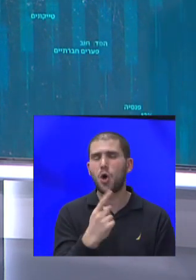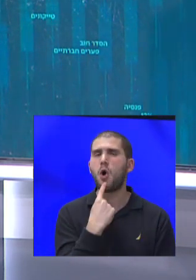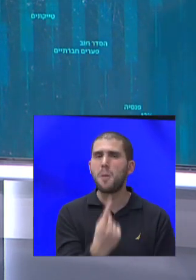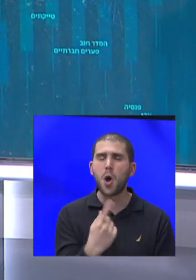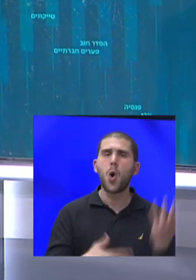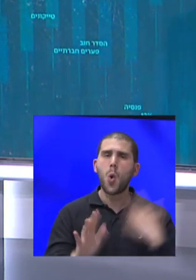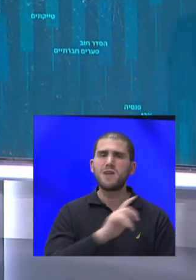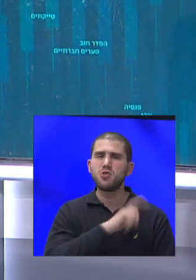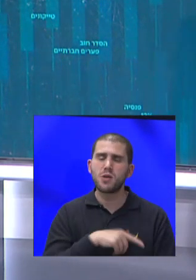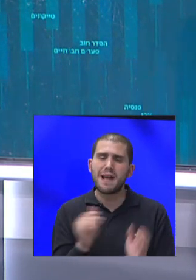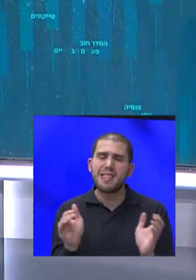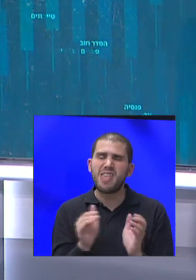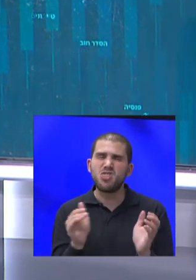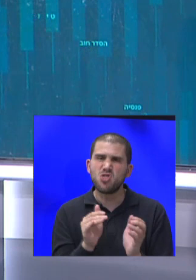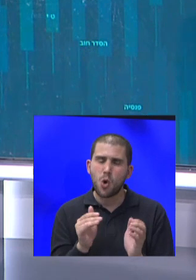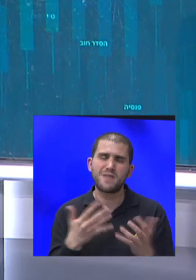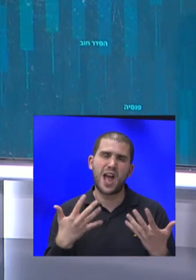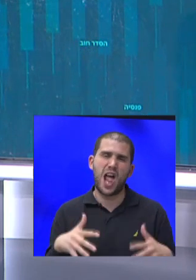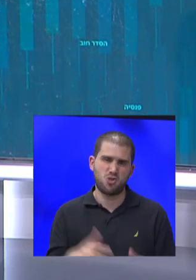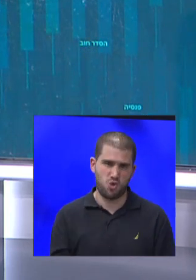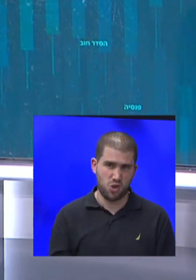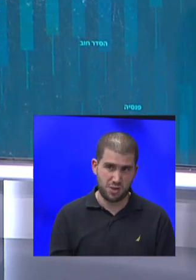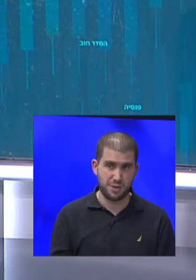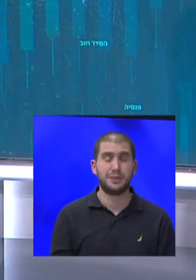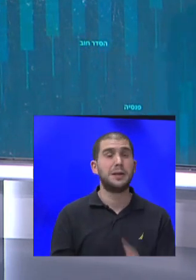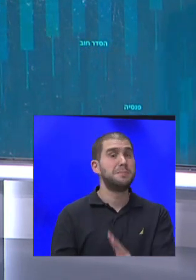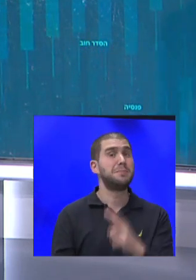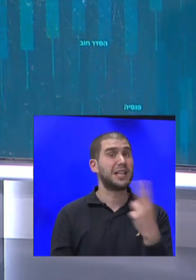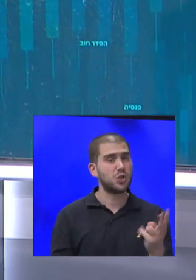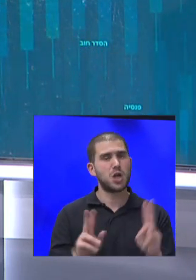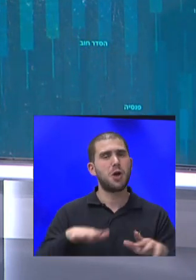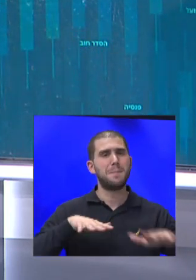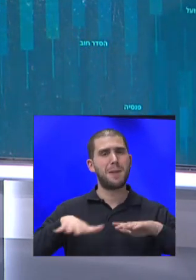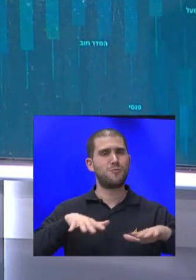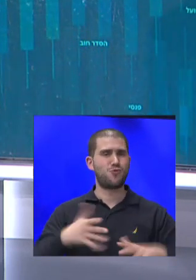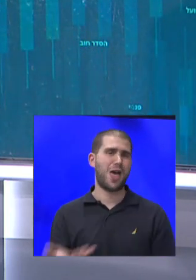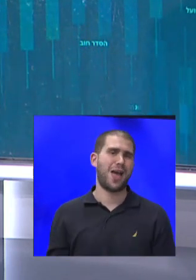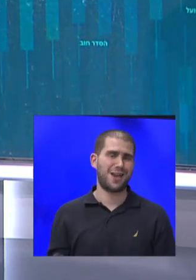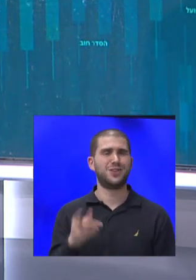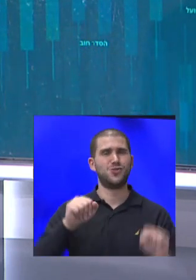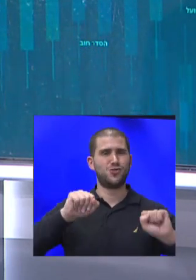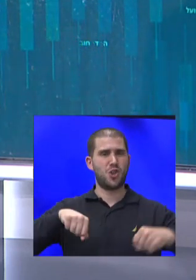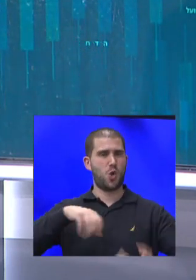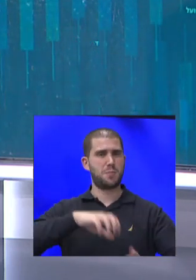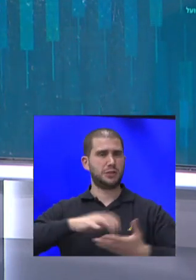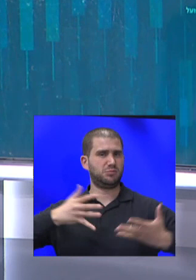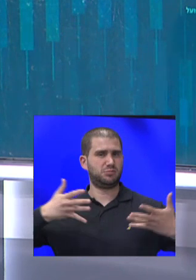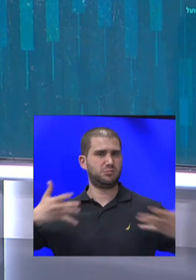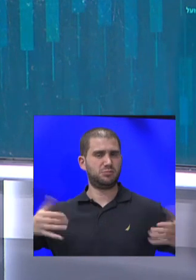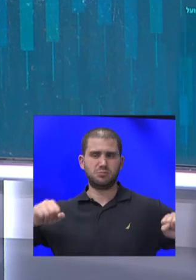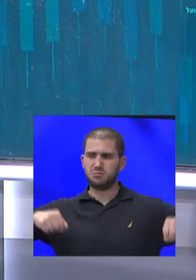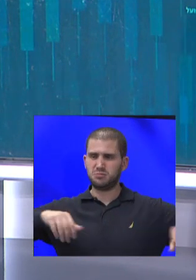מאוד וחלשות מאוד. מהצד השני יש כאן את הממשלה שלנו, שלטון מרכזי גדול, חזק ומסורבל,